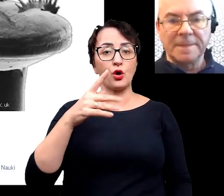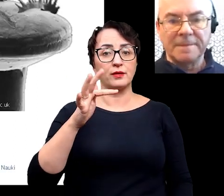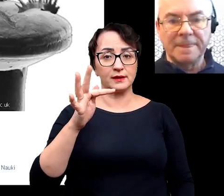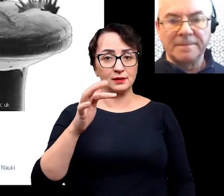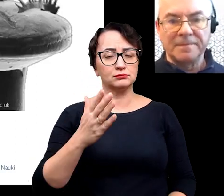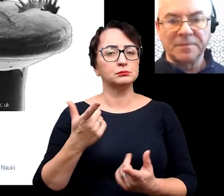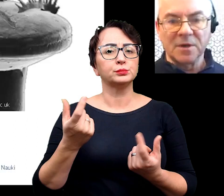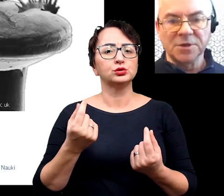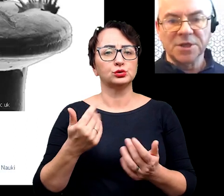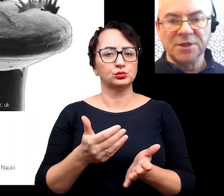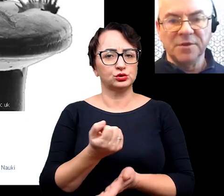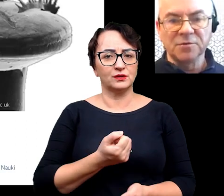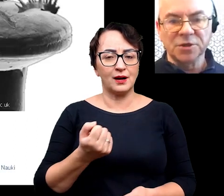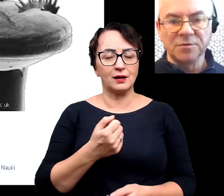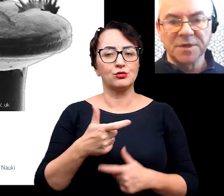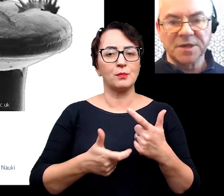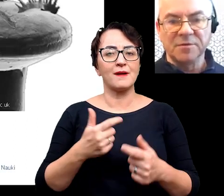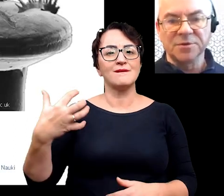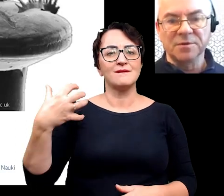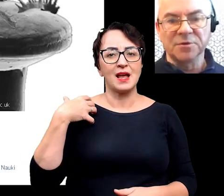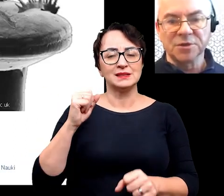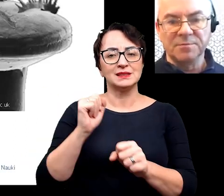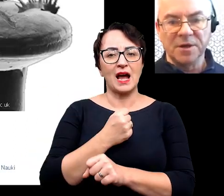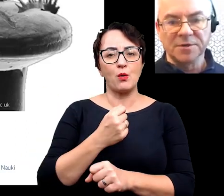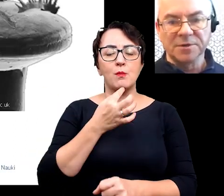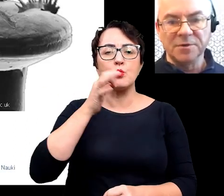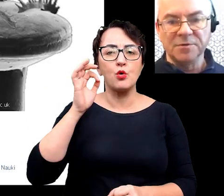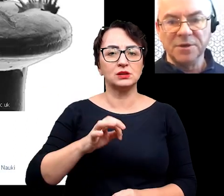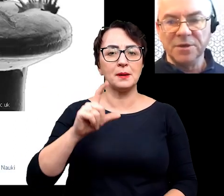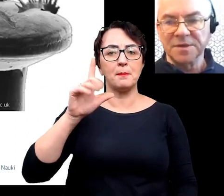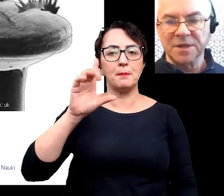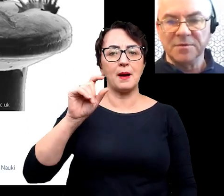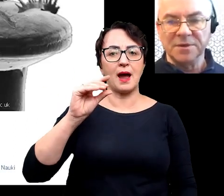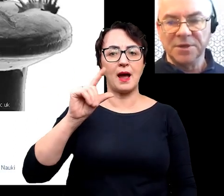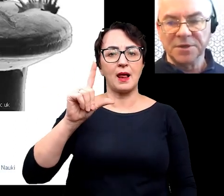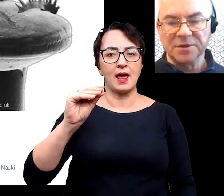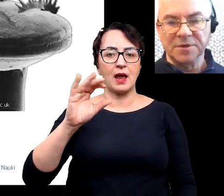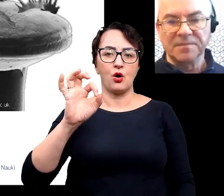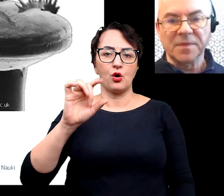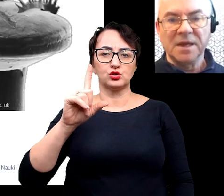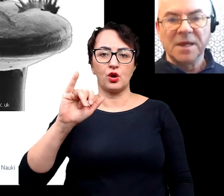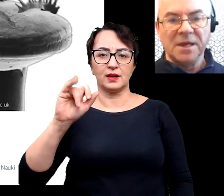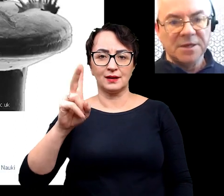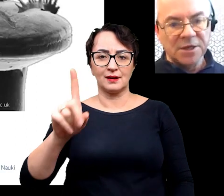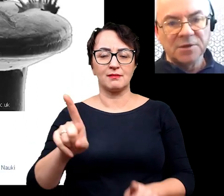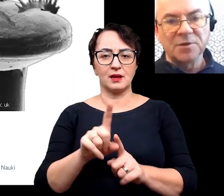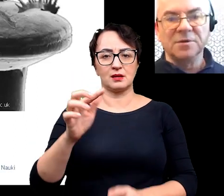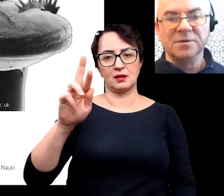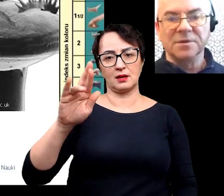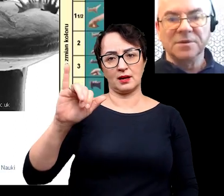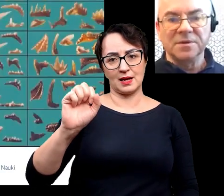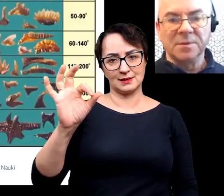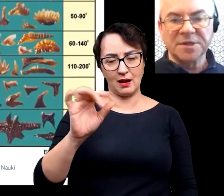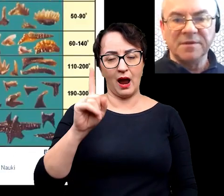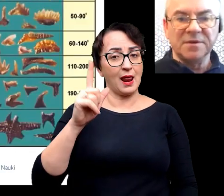do określania wieku, szczególnie skał młodszego palozoiku i skał triasowych. Ale nie